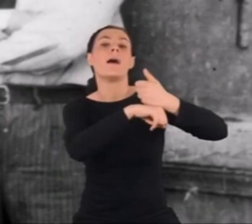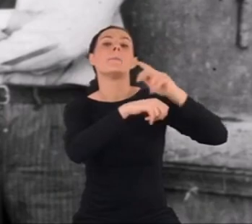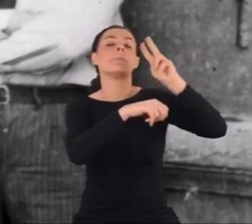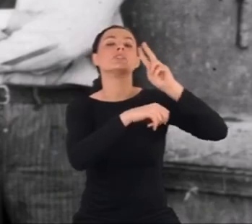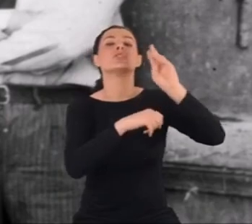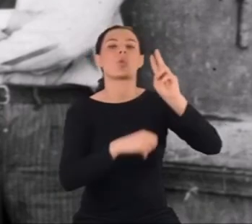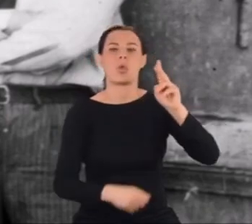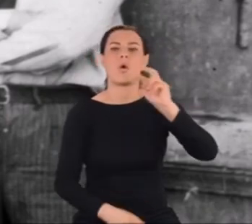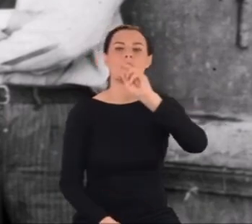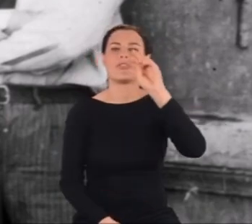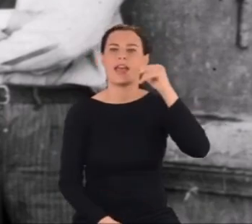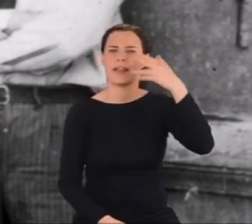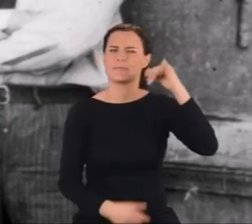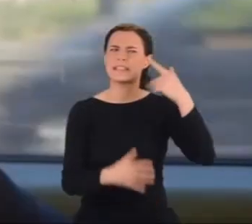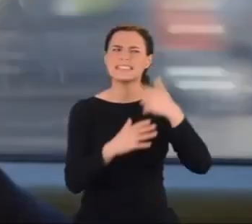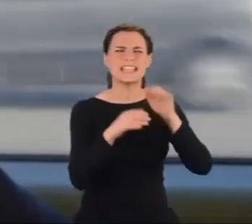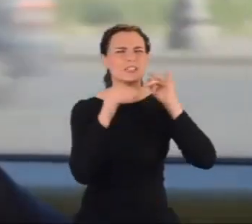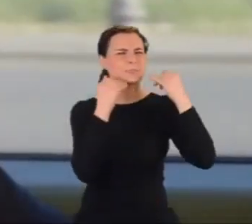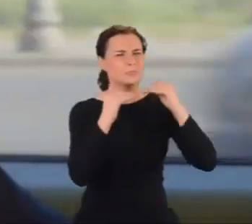ośrodek klasy światowej.